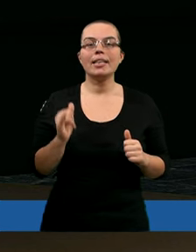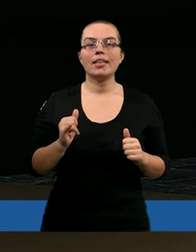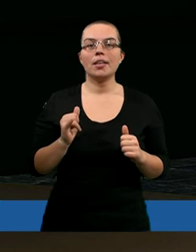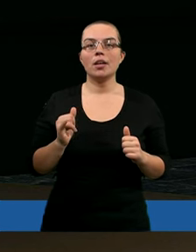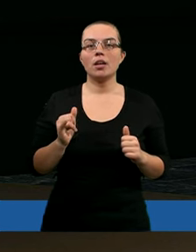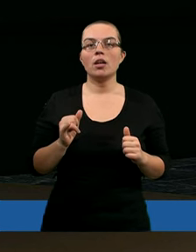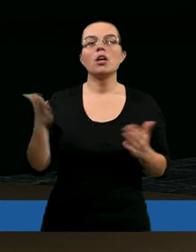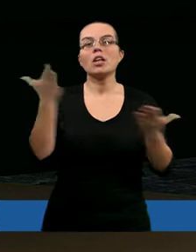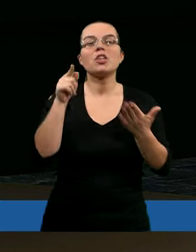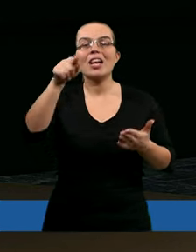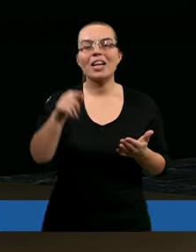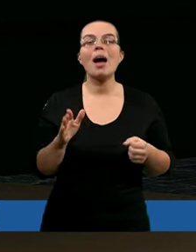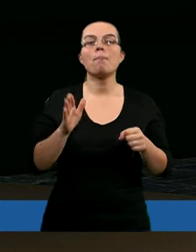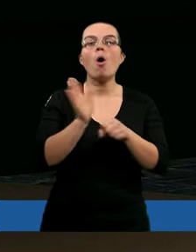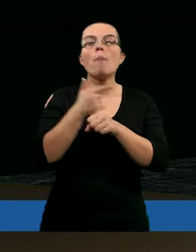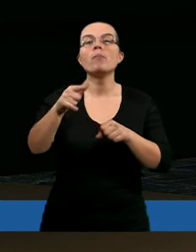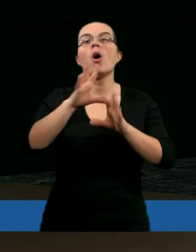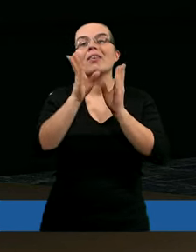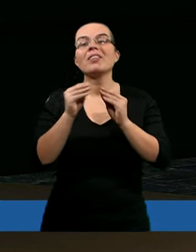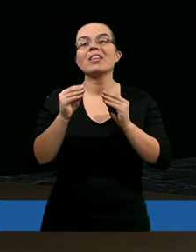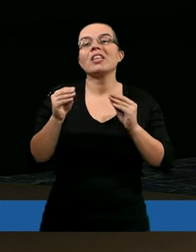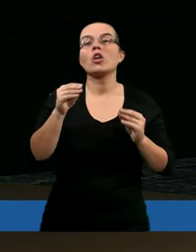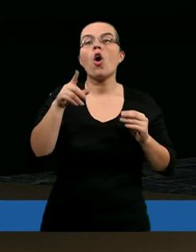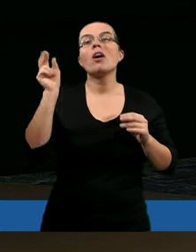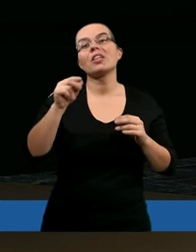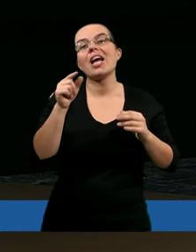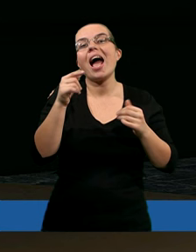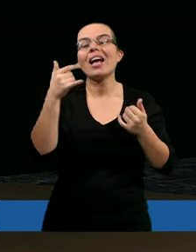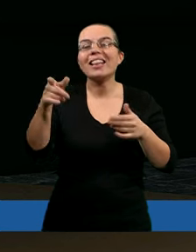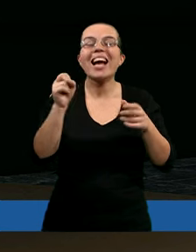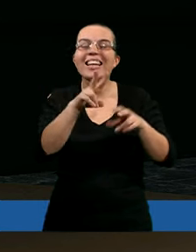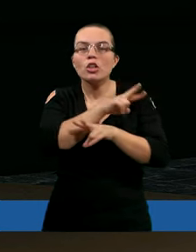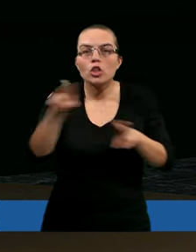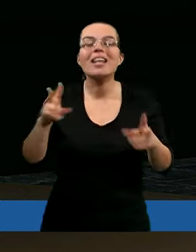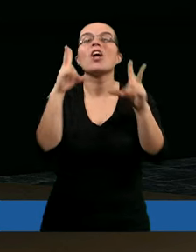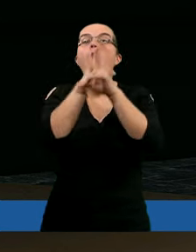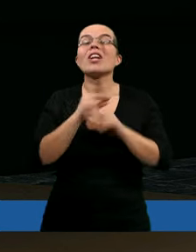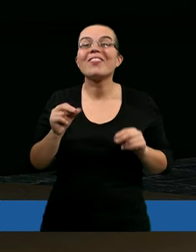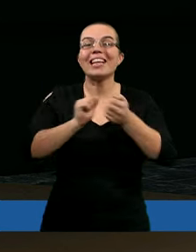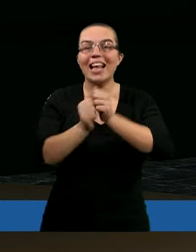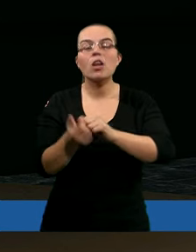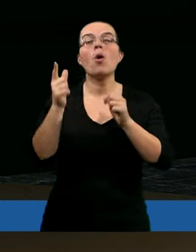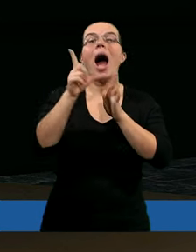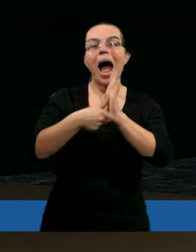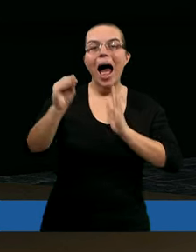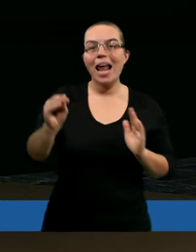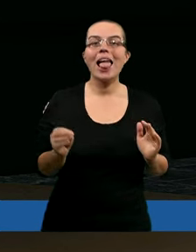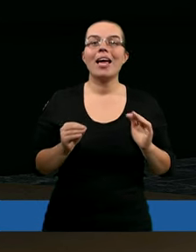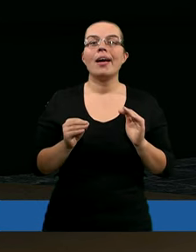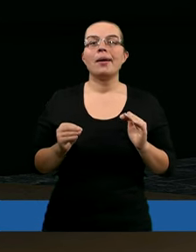I gdzieś tam, pomimo to, że jesteśmy chrześcijanami i niby to są takie rzeczy oczywiste, ale